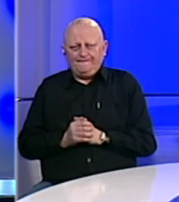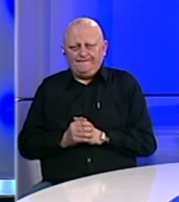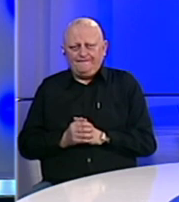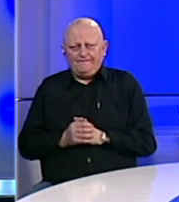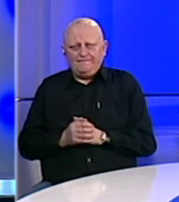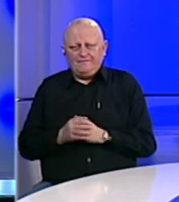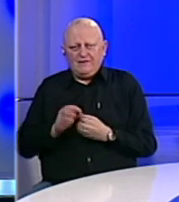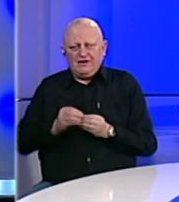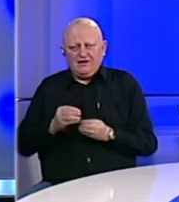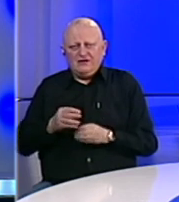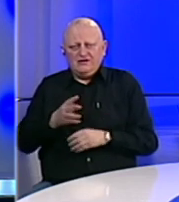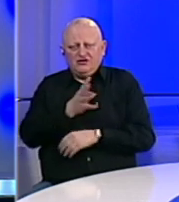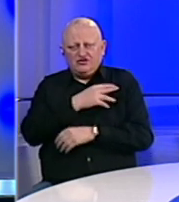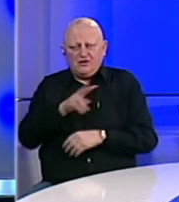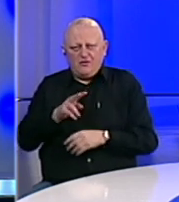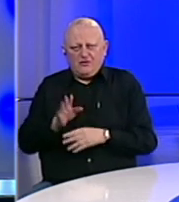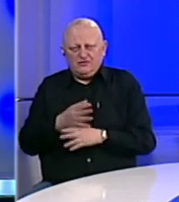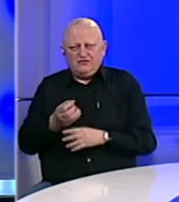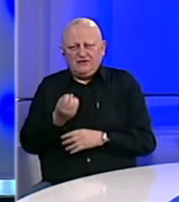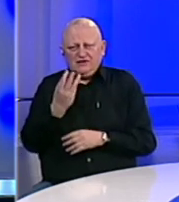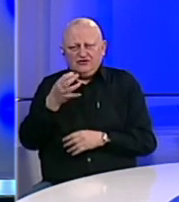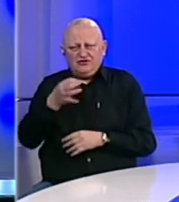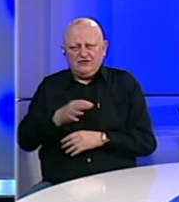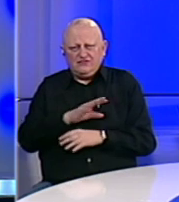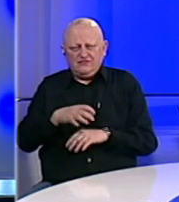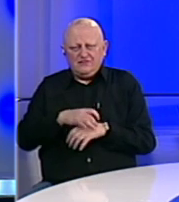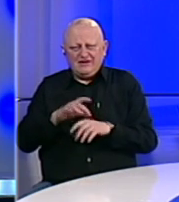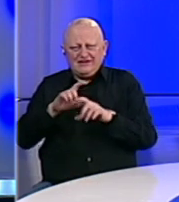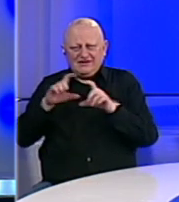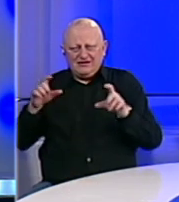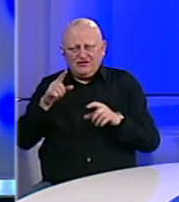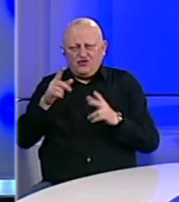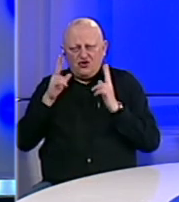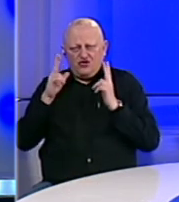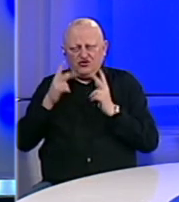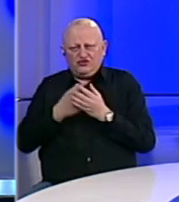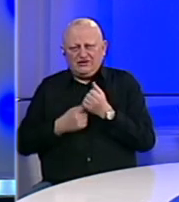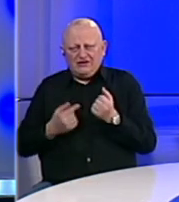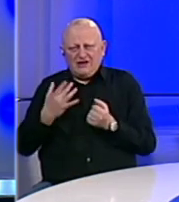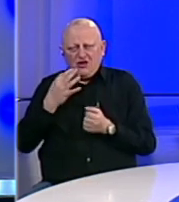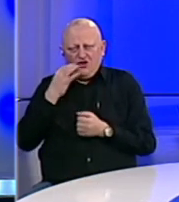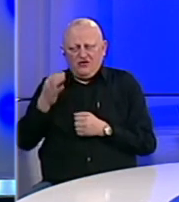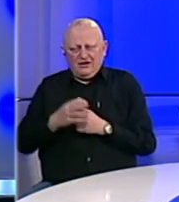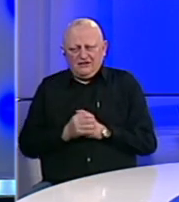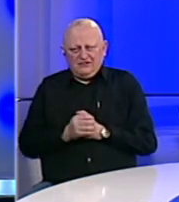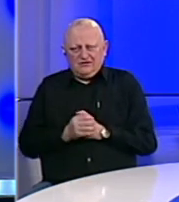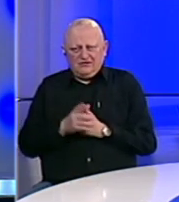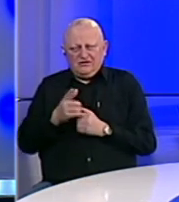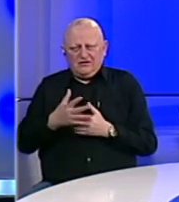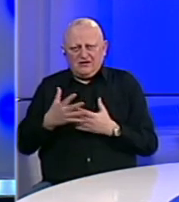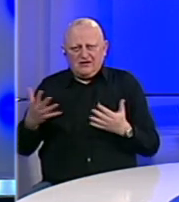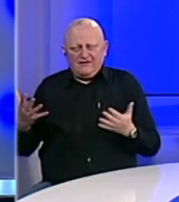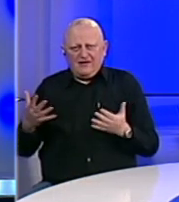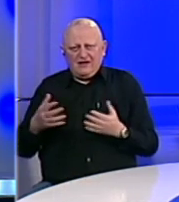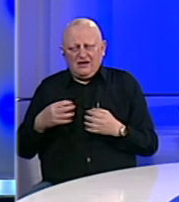Krizni štabovi oba entiteta, Disita Brško, sve medicinske institucije to tražu u zadnjih nekoliko dana. To je velika